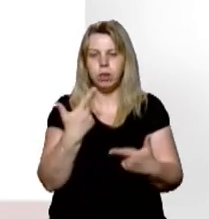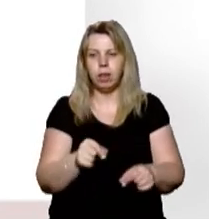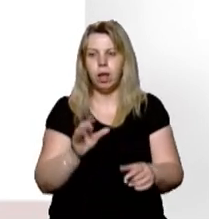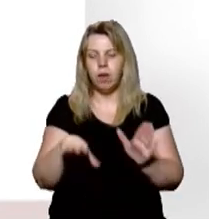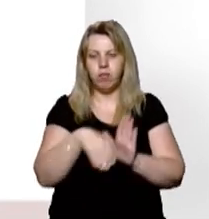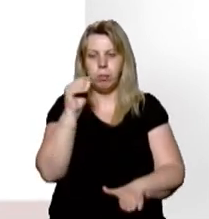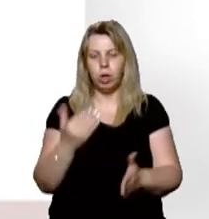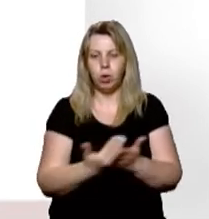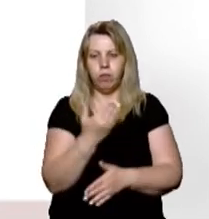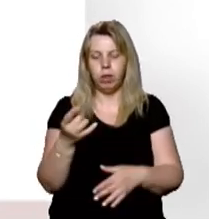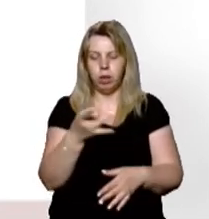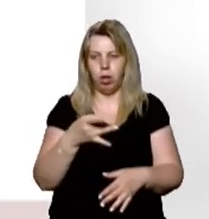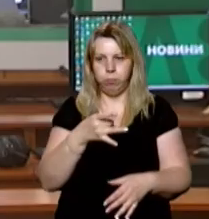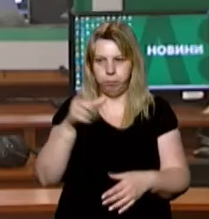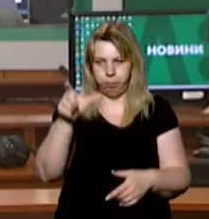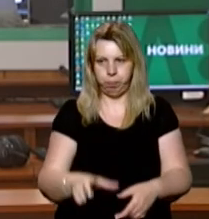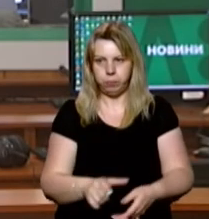вибиратимуть нові районні ради.